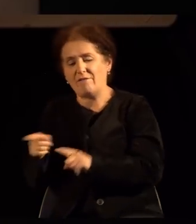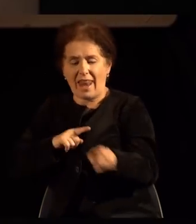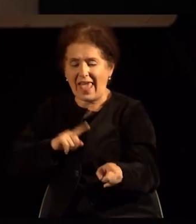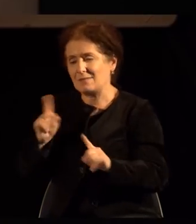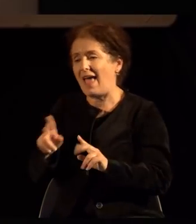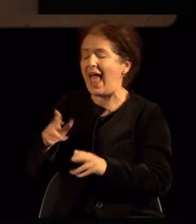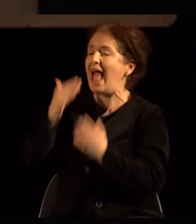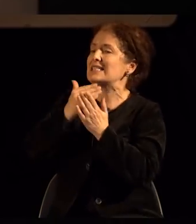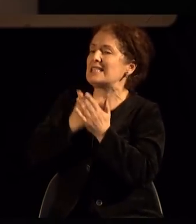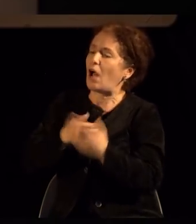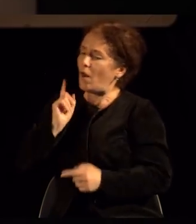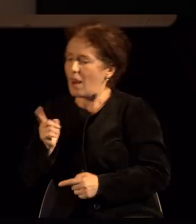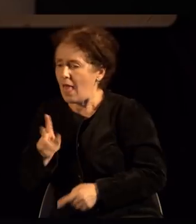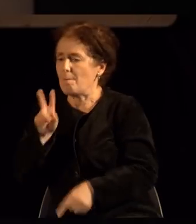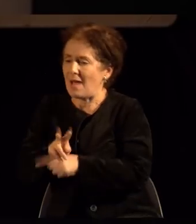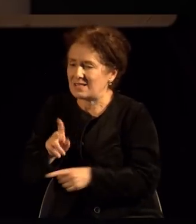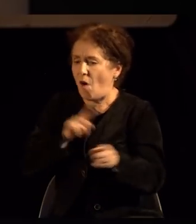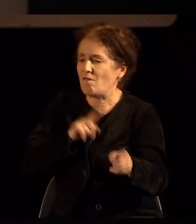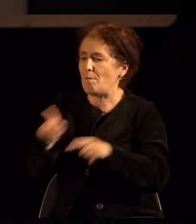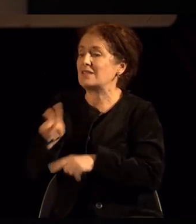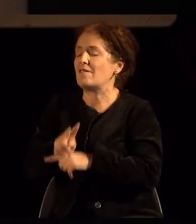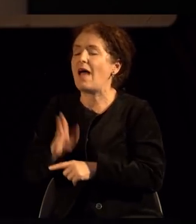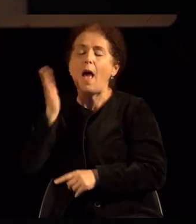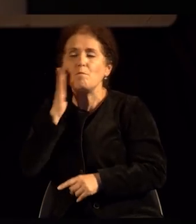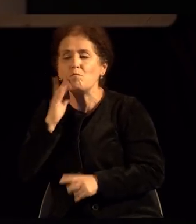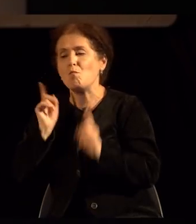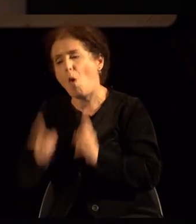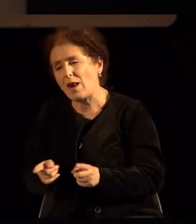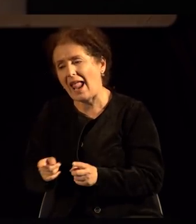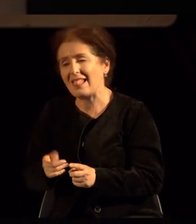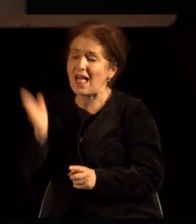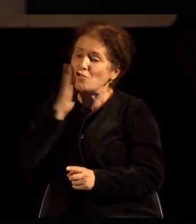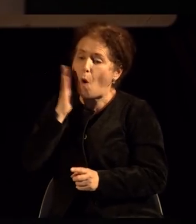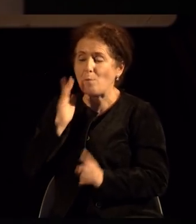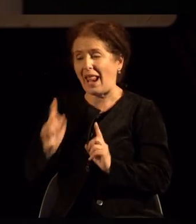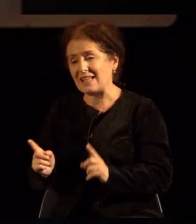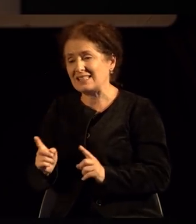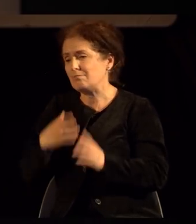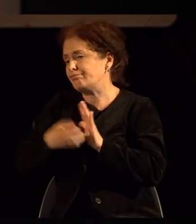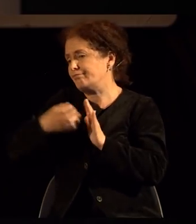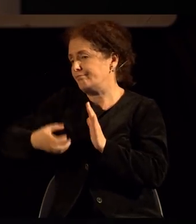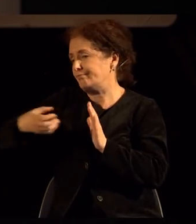обштества, закони, морал, етика, и така натаму.